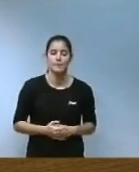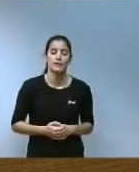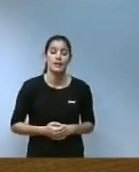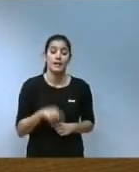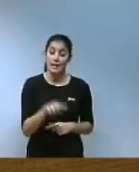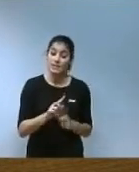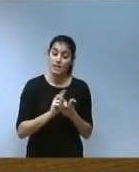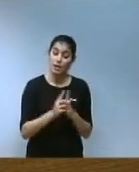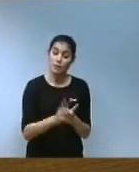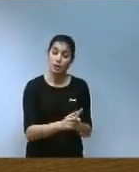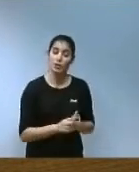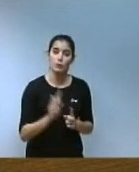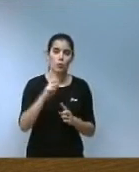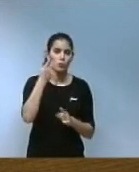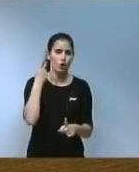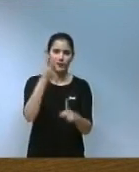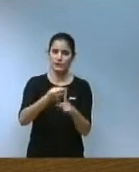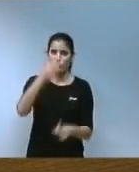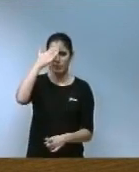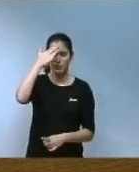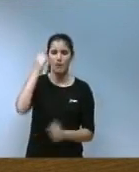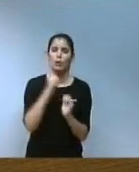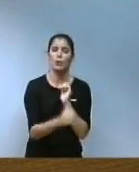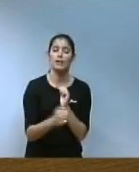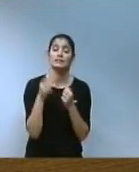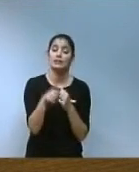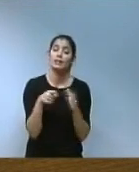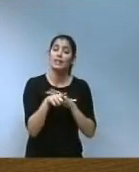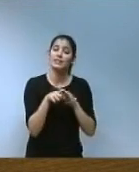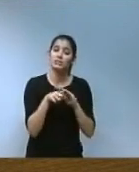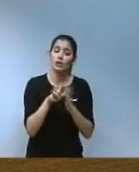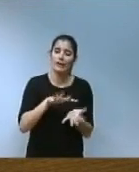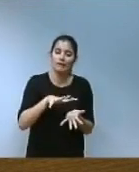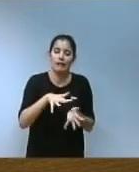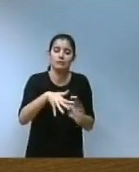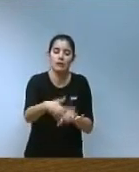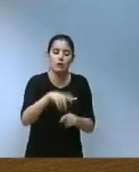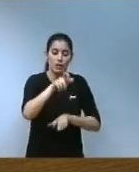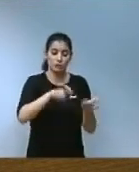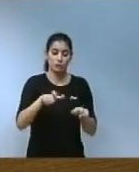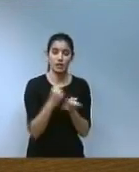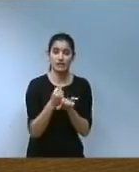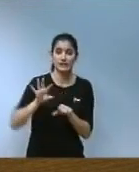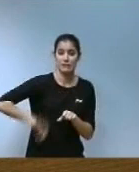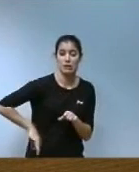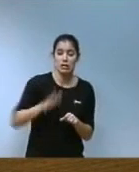transformacions, un dels reptes principals és el de gestionar la transició de les persones treballadores cap a noves oportunitats laborals,